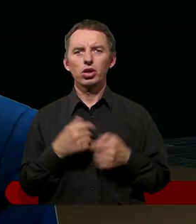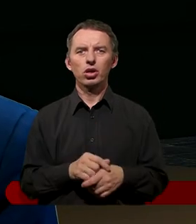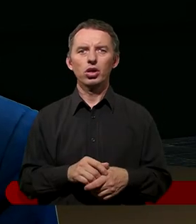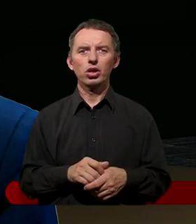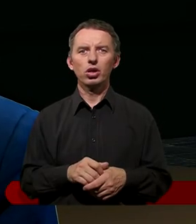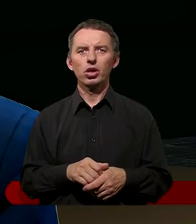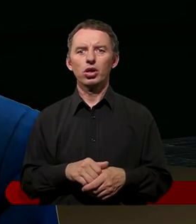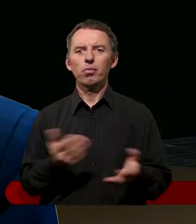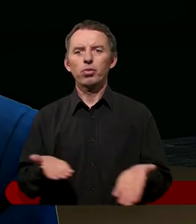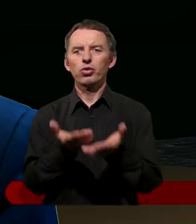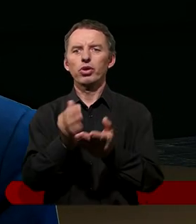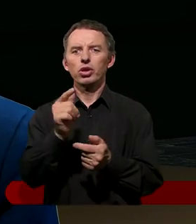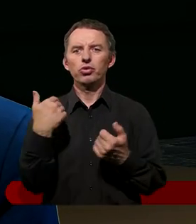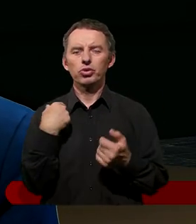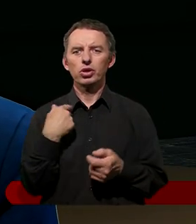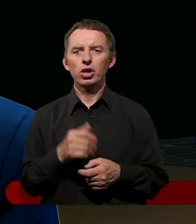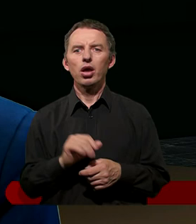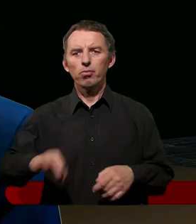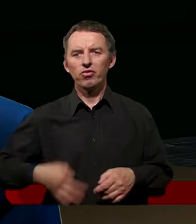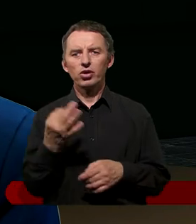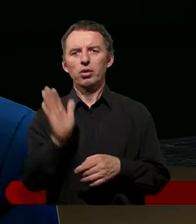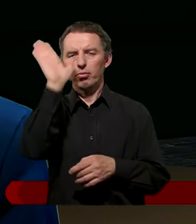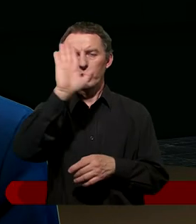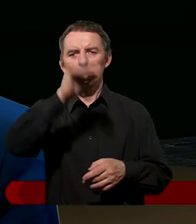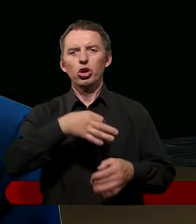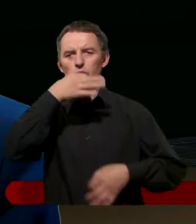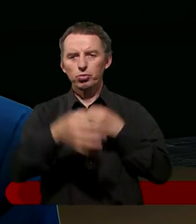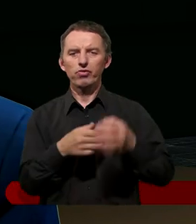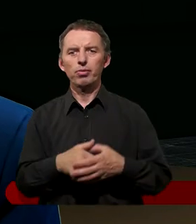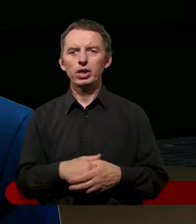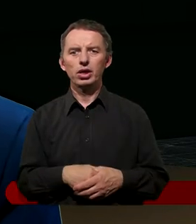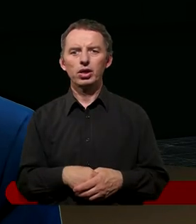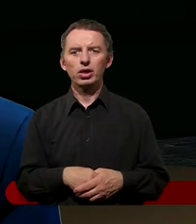świecki, można powiedzieć, nie znający tak Pana Boga, chociaż nie wiem.